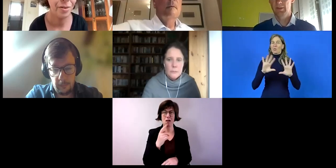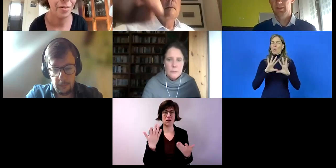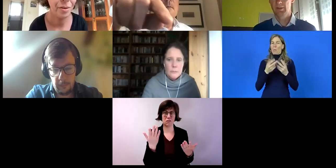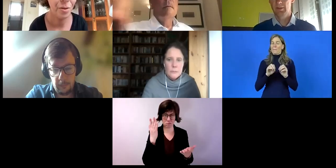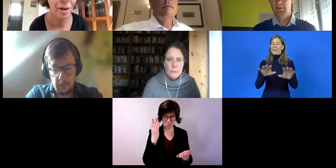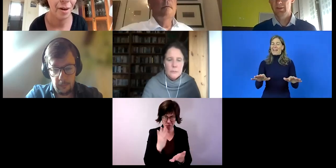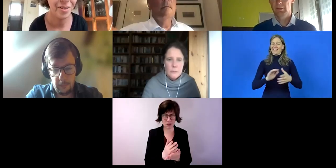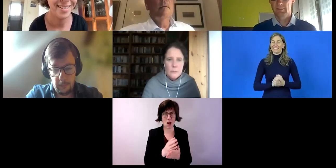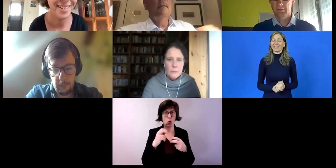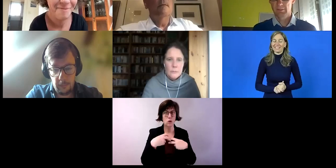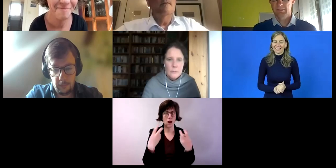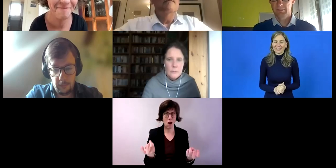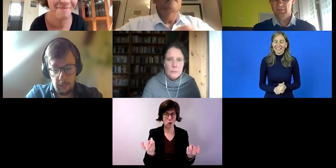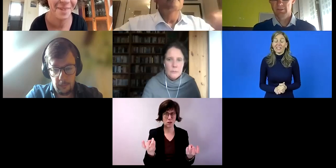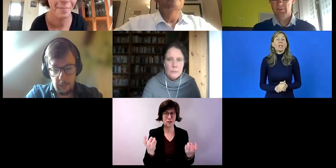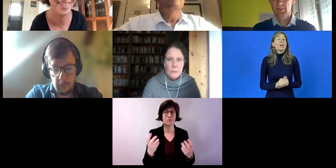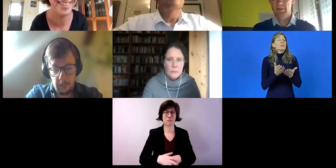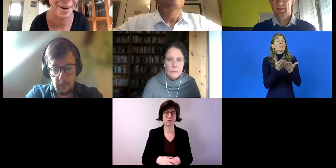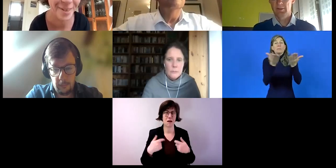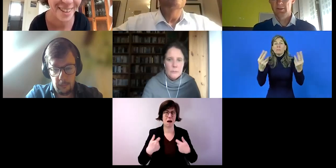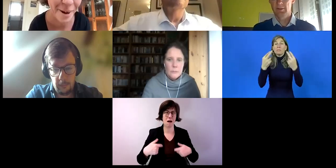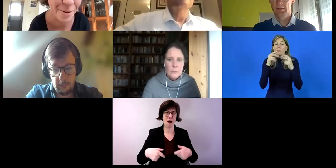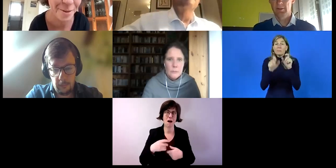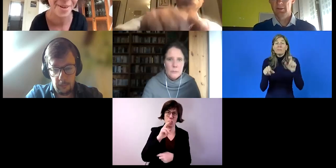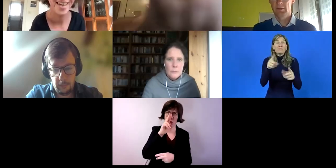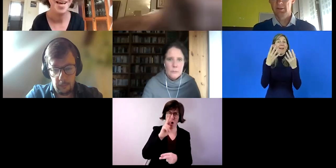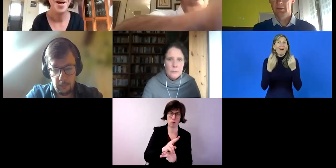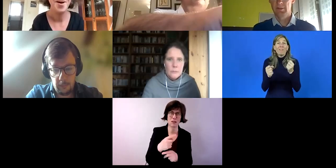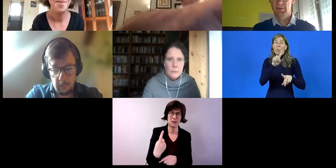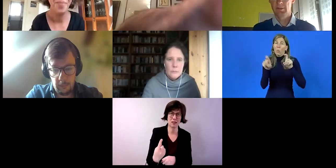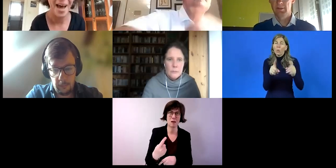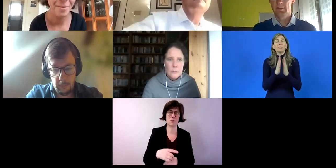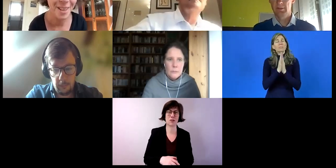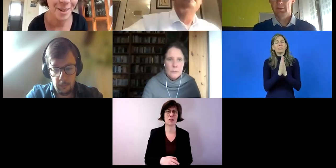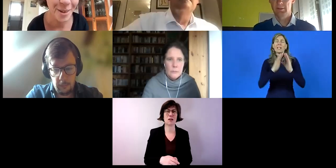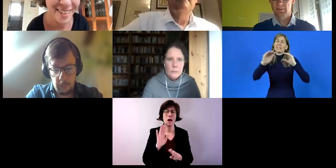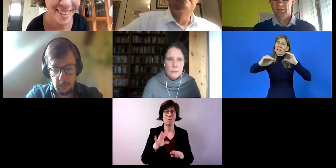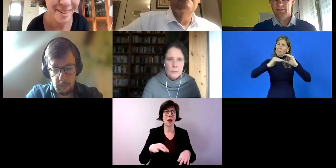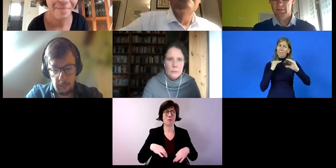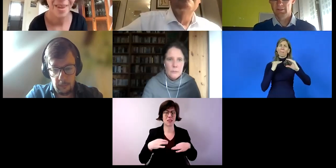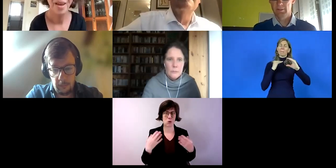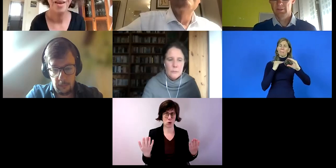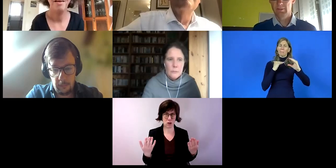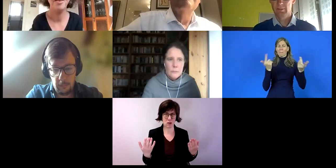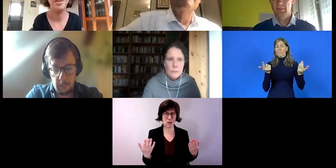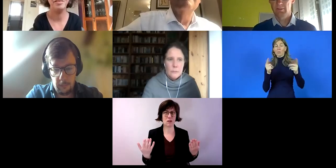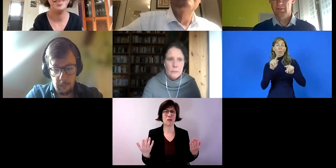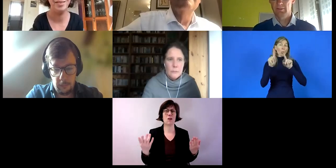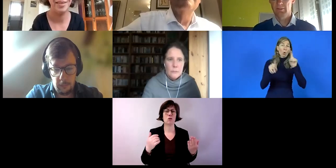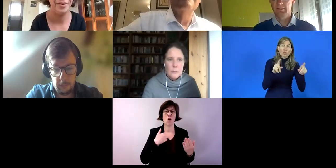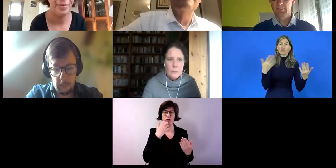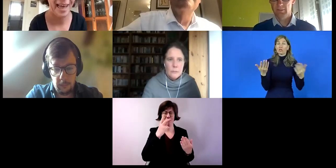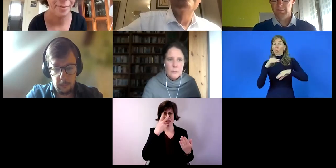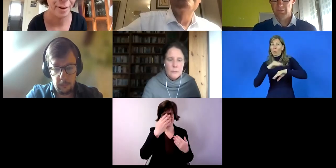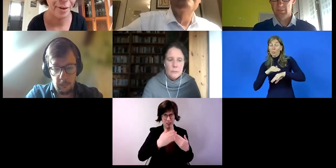noch, kommen Sie gut nach Hause. Passen Sie auf sich auf. Bleiben Sie gesund. Und ich hoffe, wir